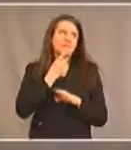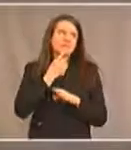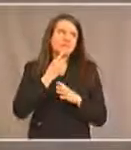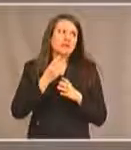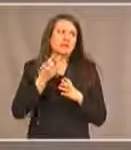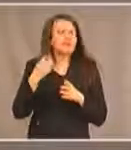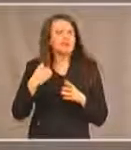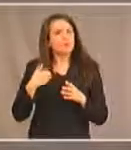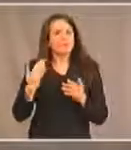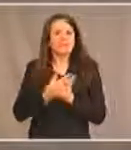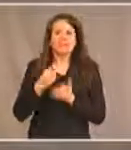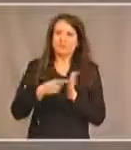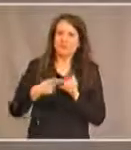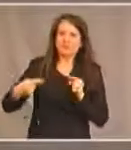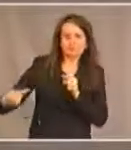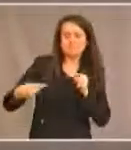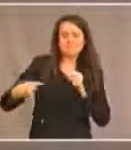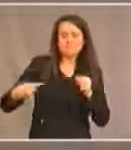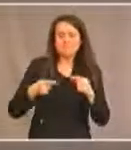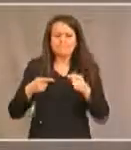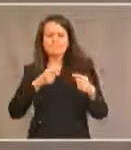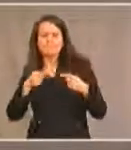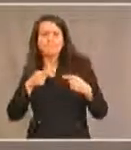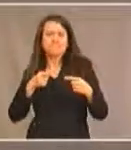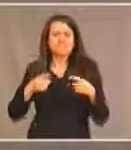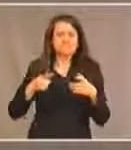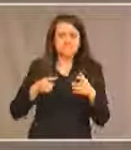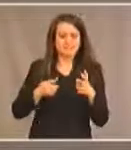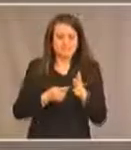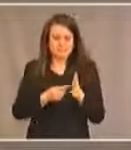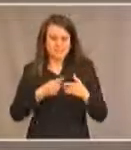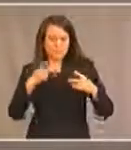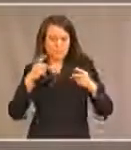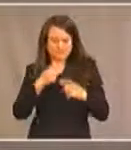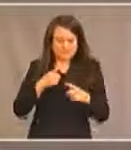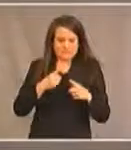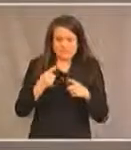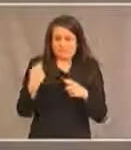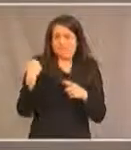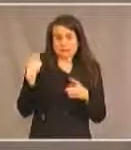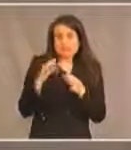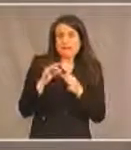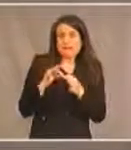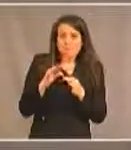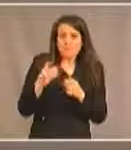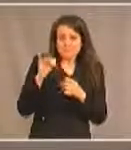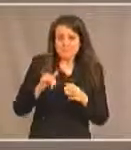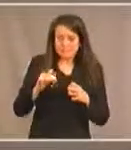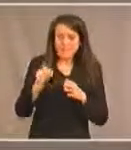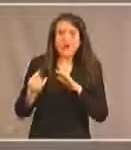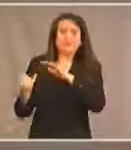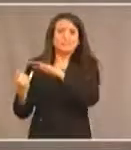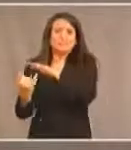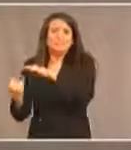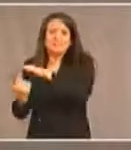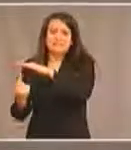à cause des tensions à cause des difficultés dont viennent parler les gens à cause de l'isolement